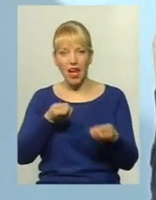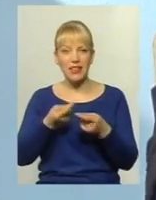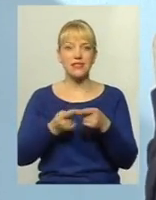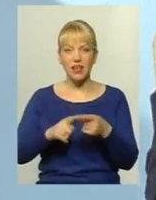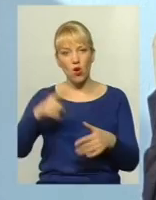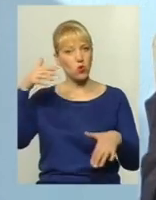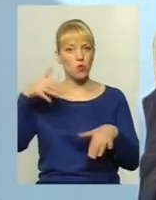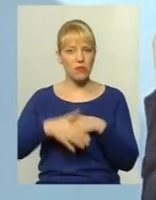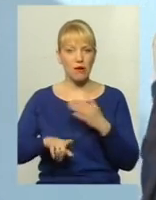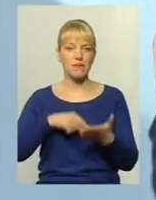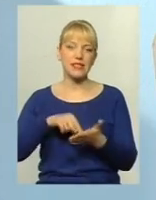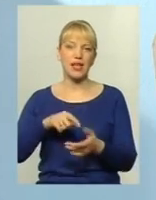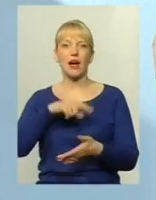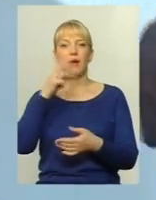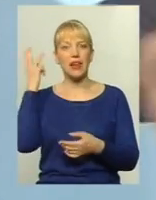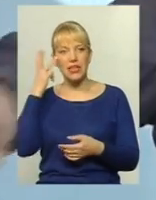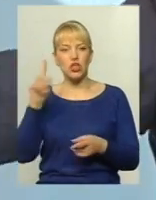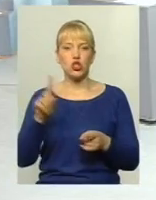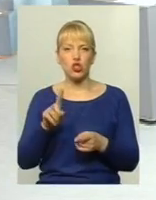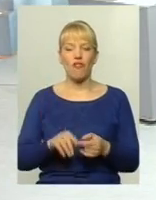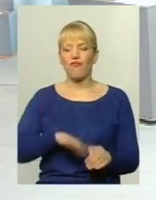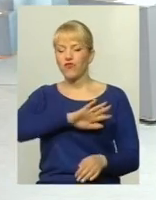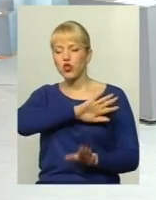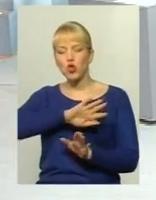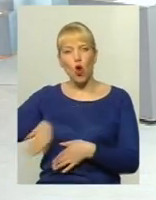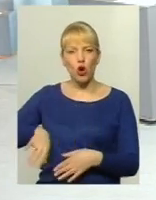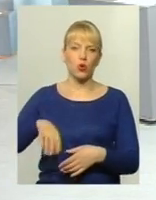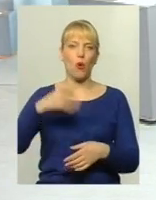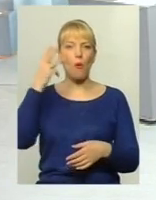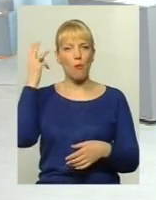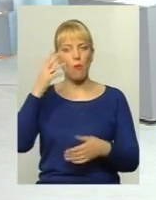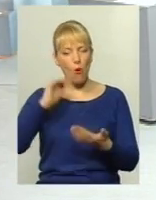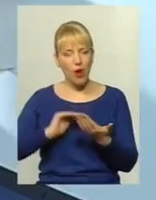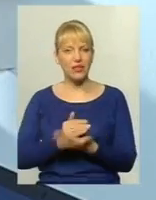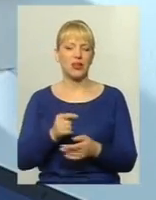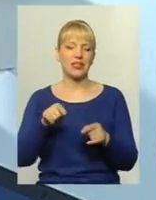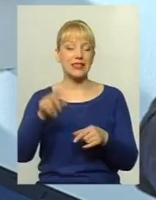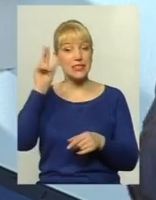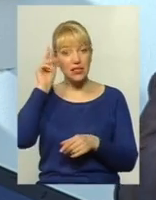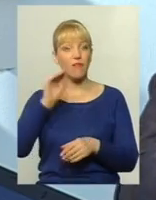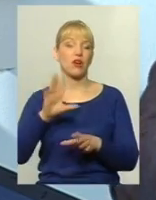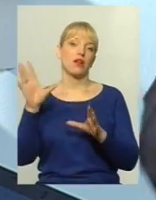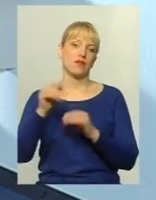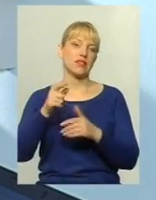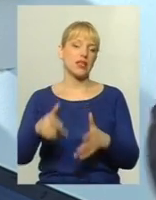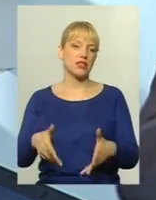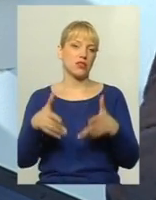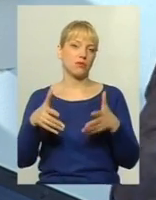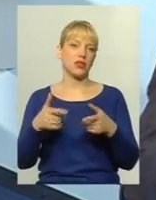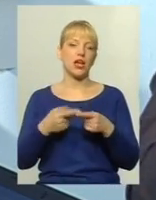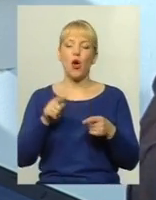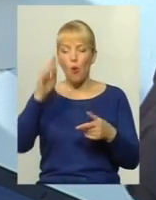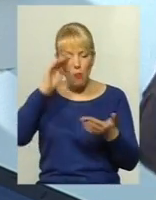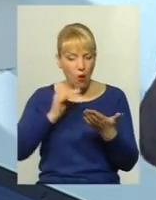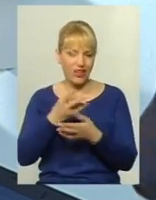розуміє міста Хмельницькому, що в сторону політику тільки відведе, цифри стають тут і все зразу стає зрозуміло. Політику